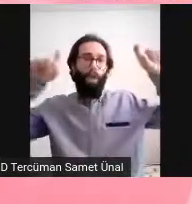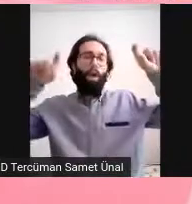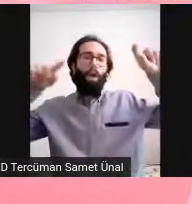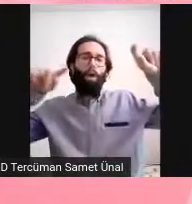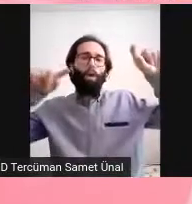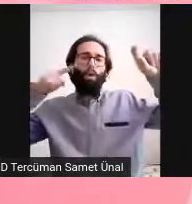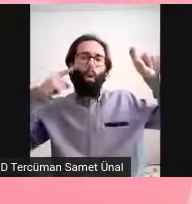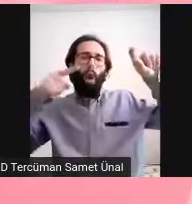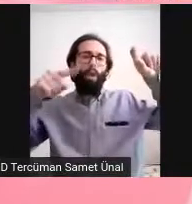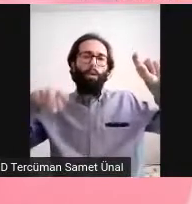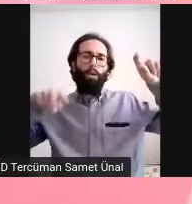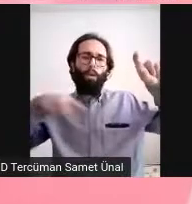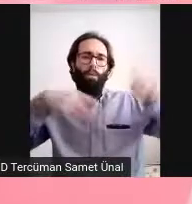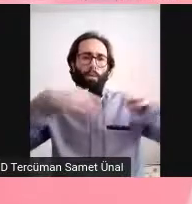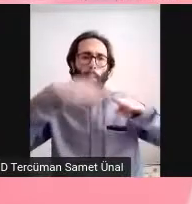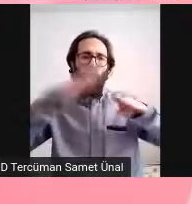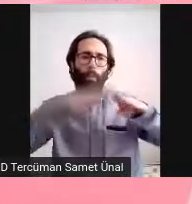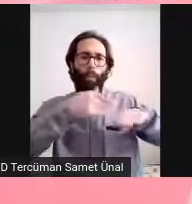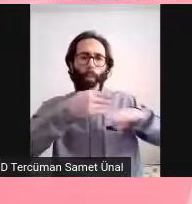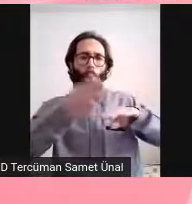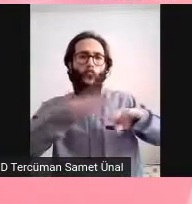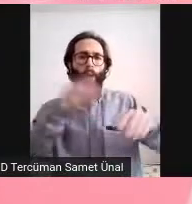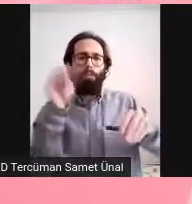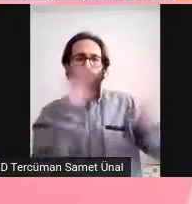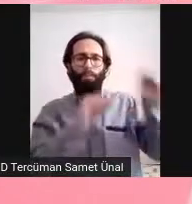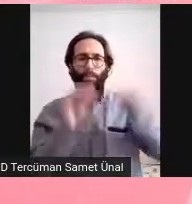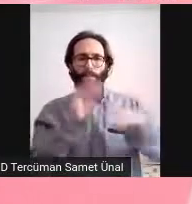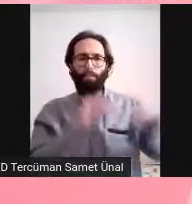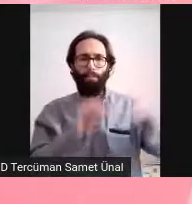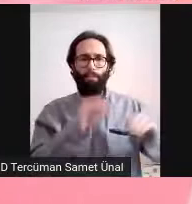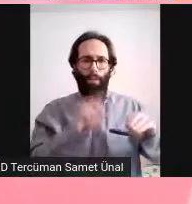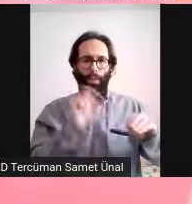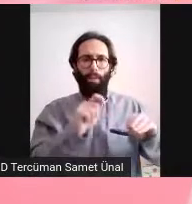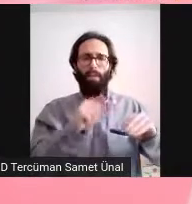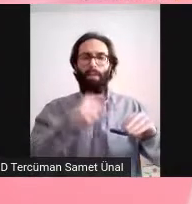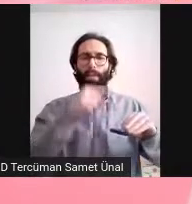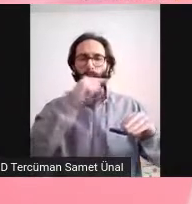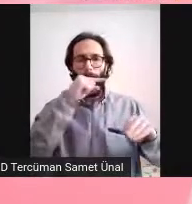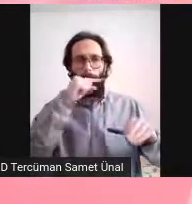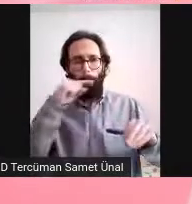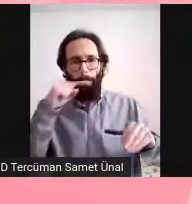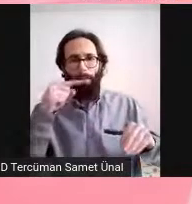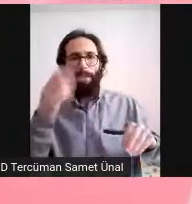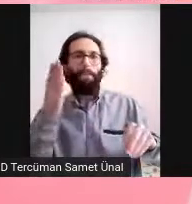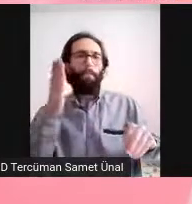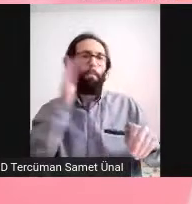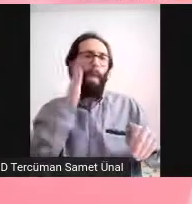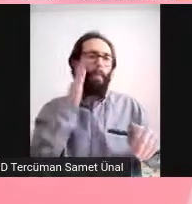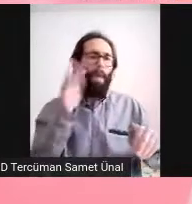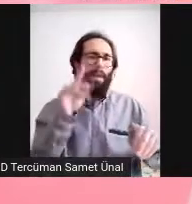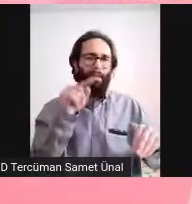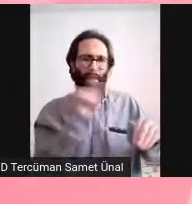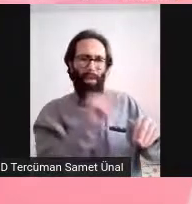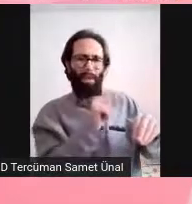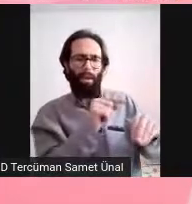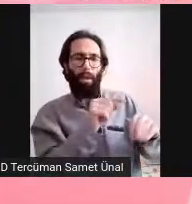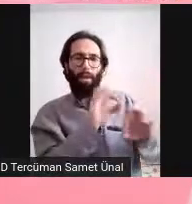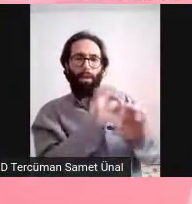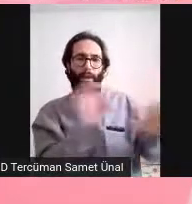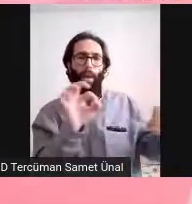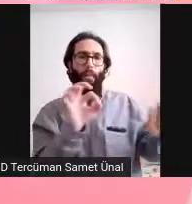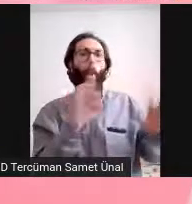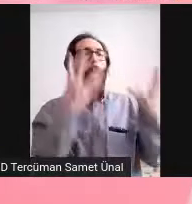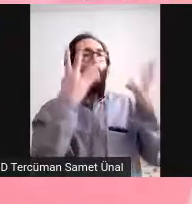kırmızı yani kırmızı pembe gibi. Olgunlaşmakta olan nöronlar yani olgunlaşmış nöronlar